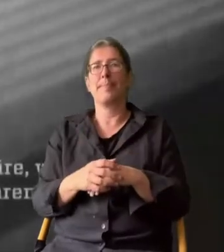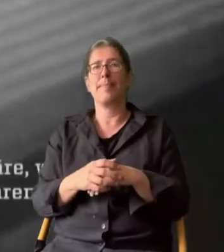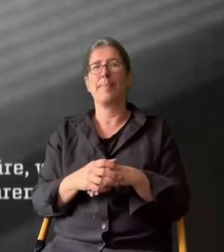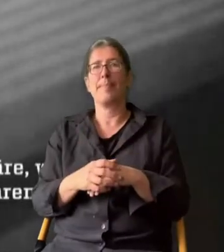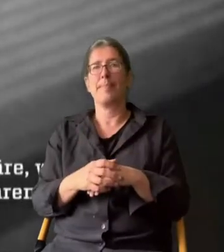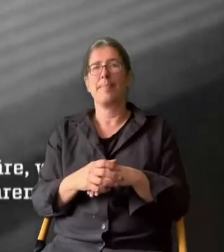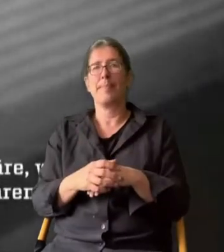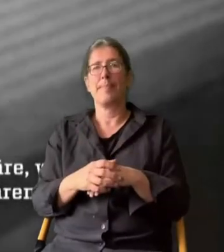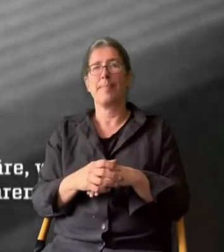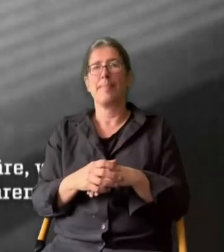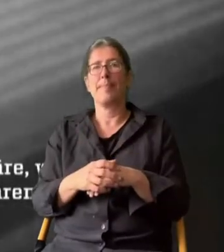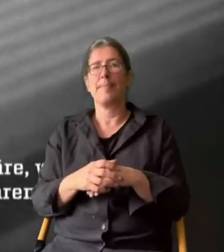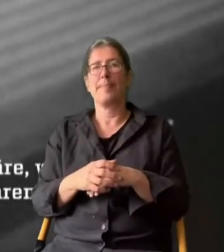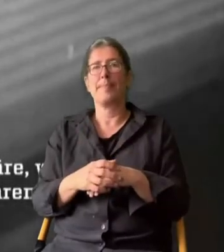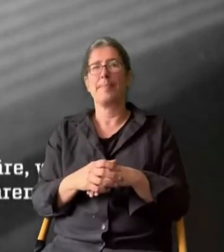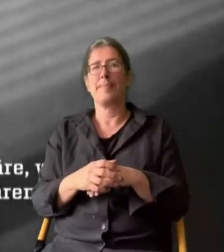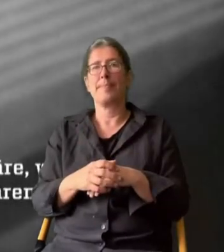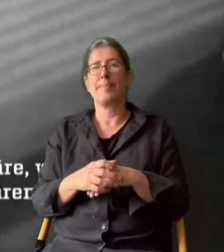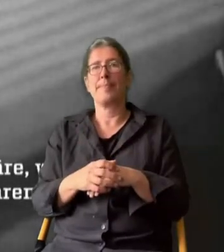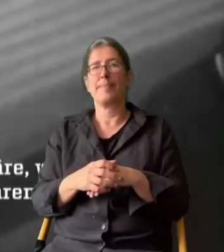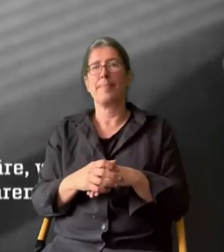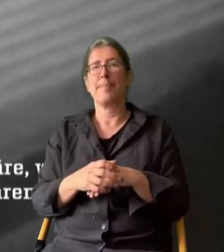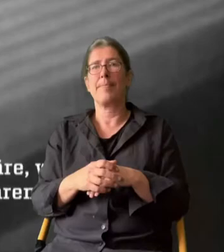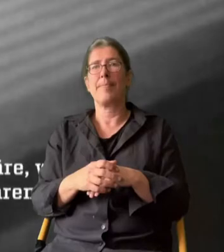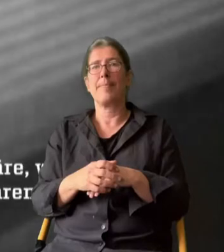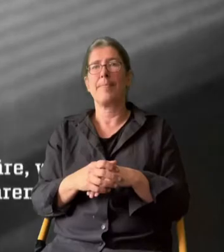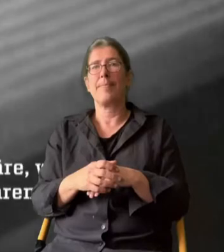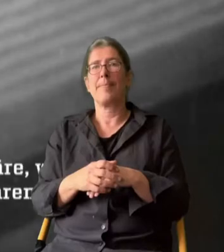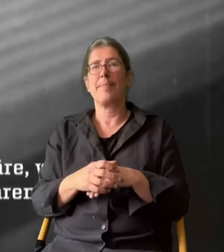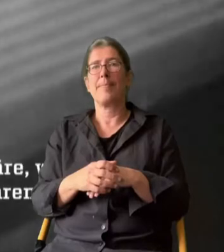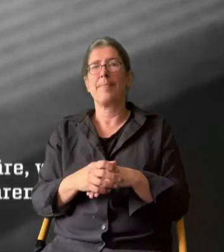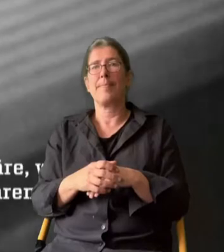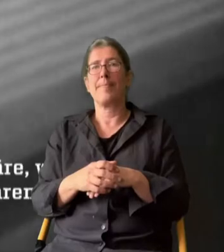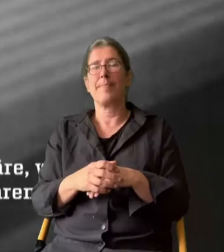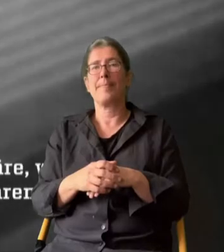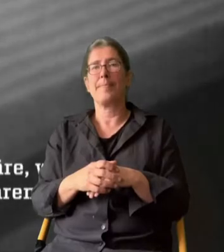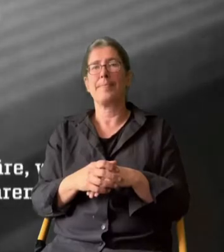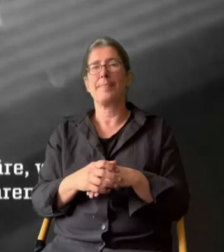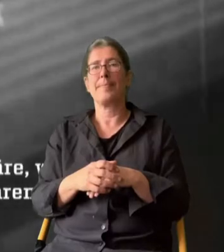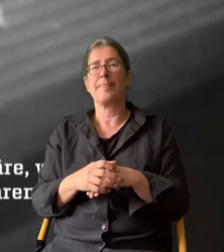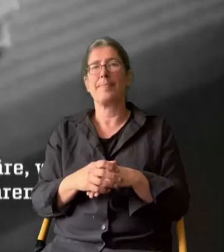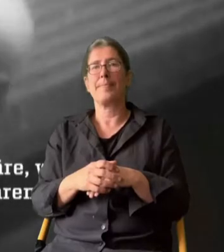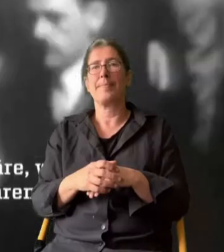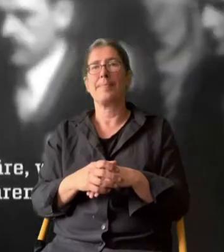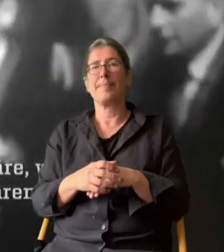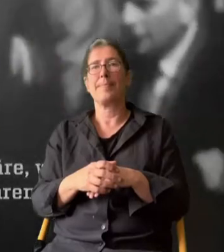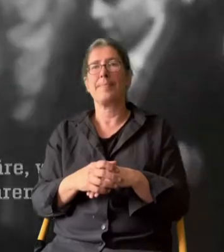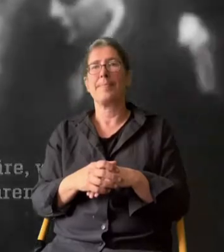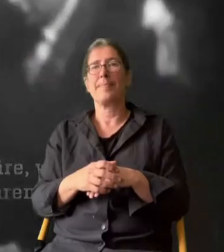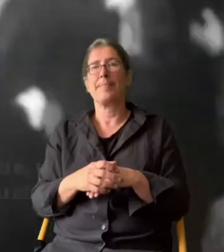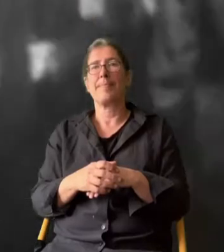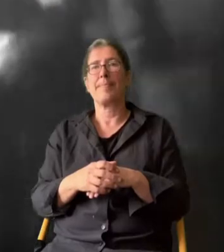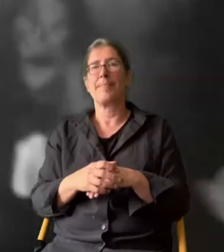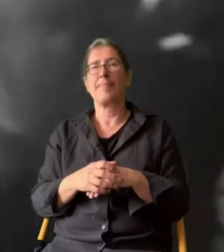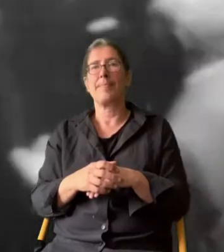Als wenn das Ganze ein kleines Thema Geschäft wäre, was wir Europa hier in der ganzen Weltwirtschaft zu führen hätten.